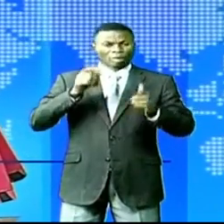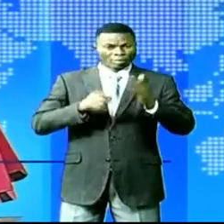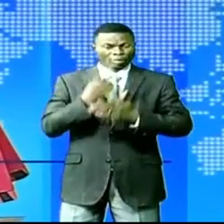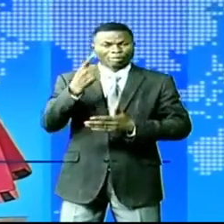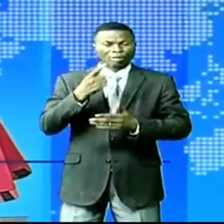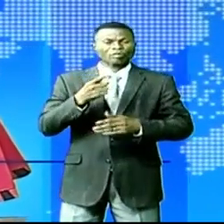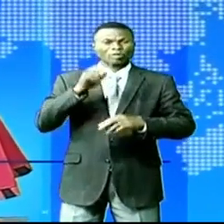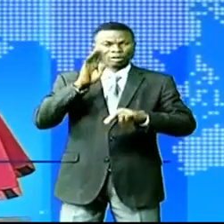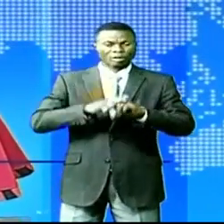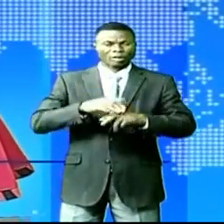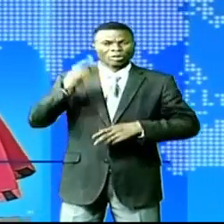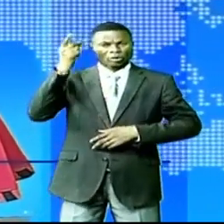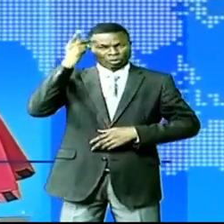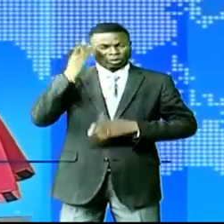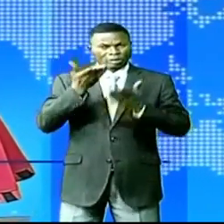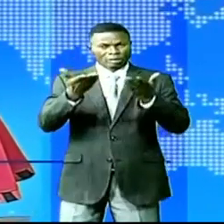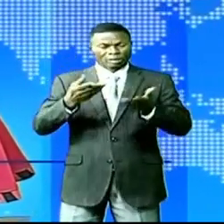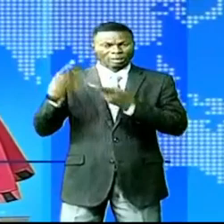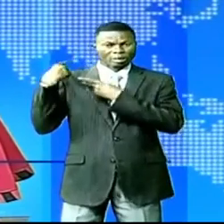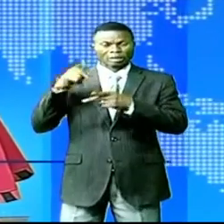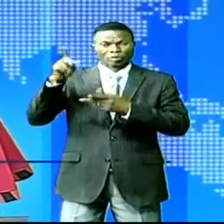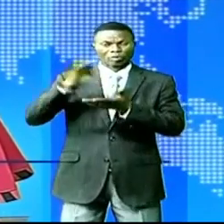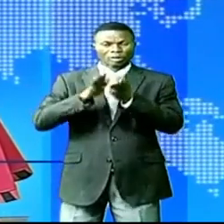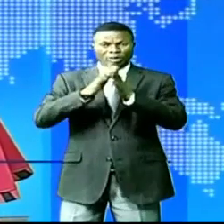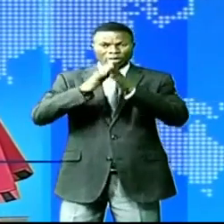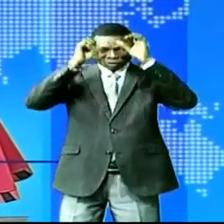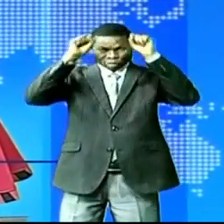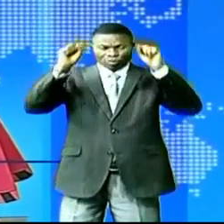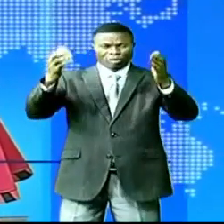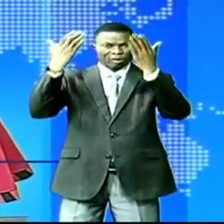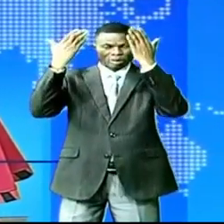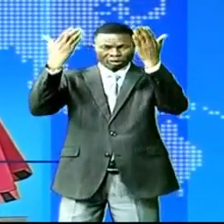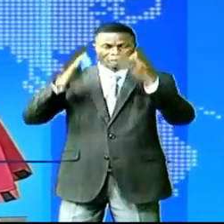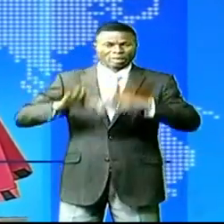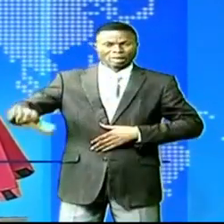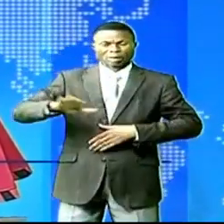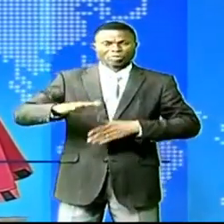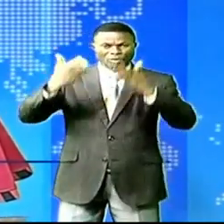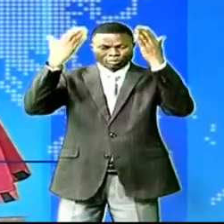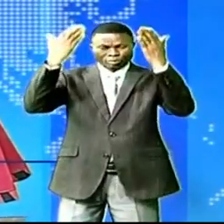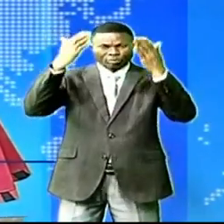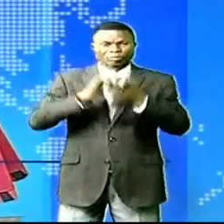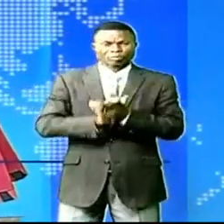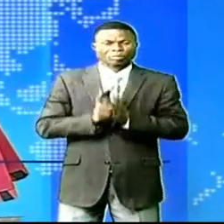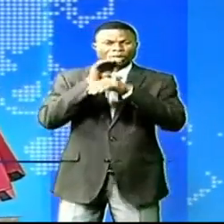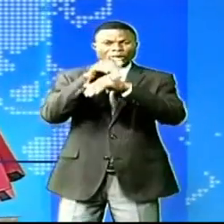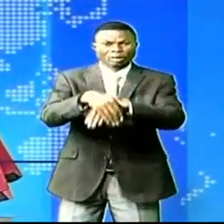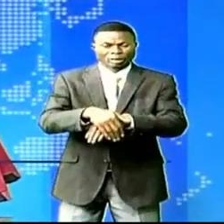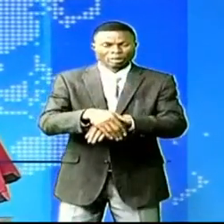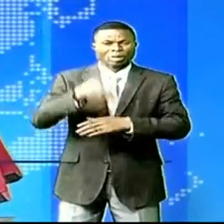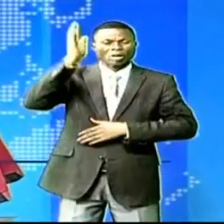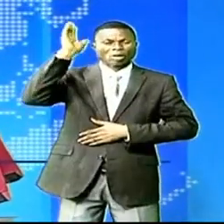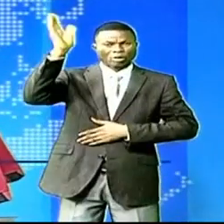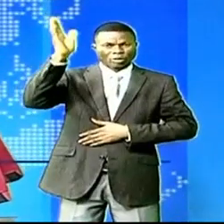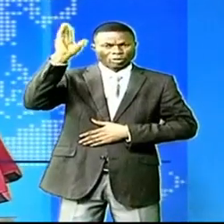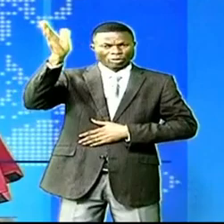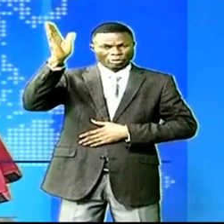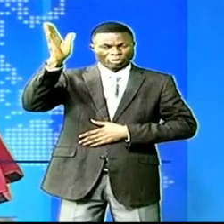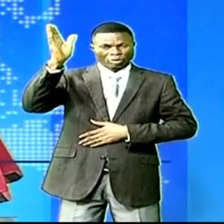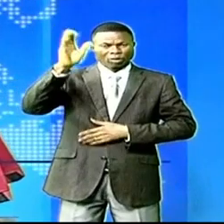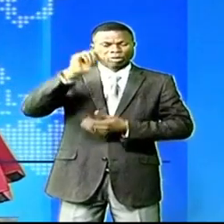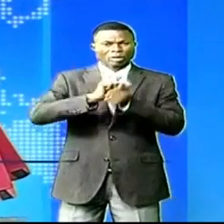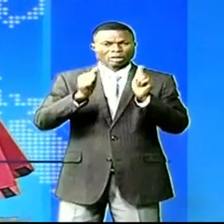visite officielle depuis sa prise de pouvoir en août de l'année en cours. Il vient participer à la conférence sur la